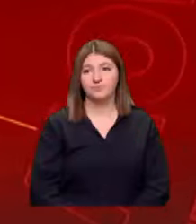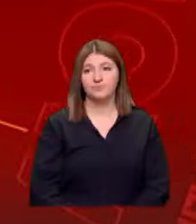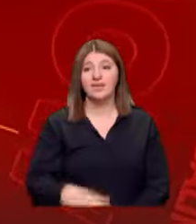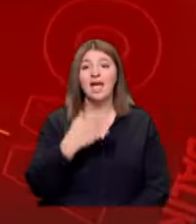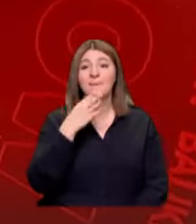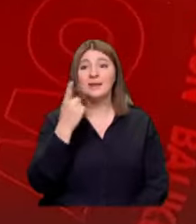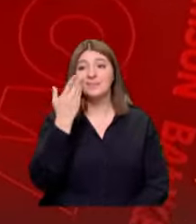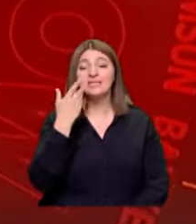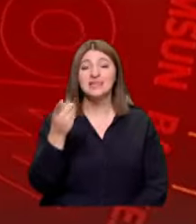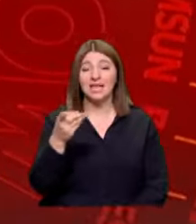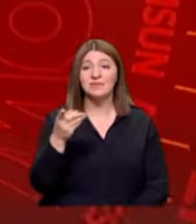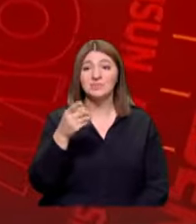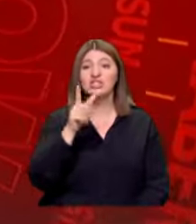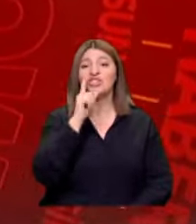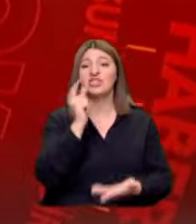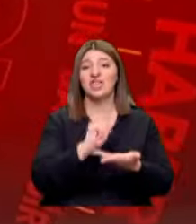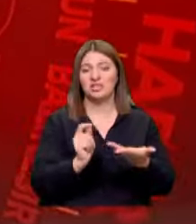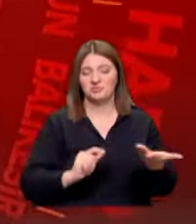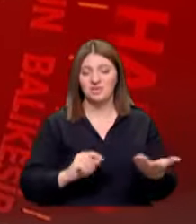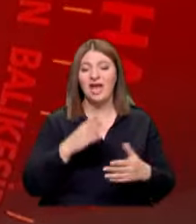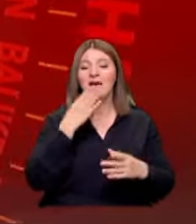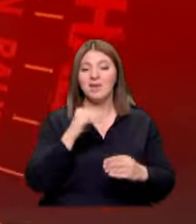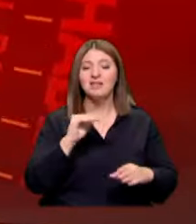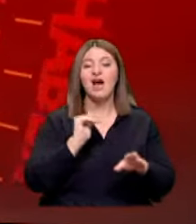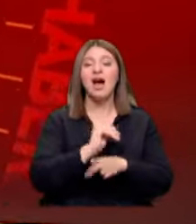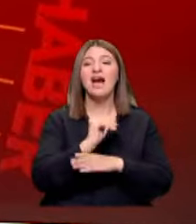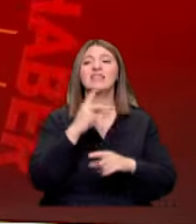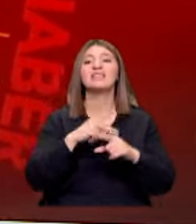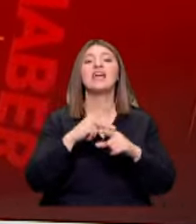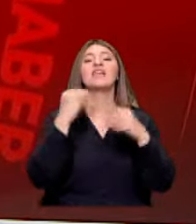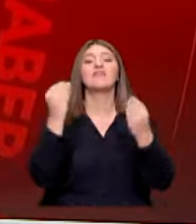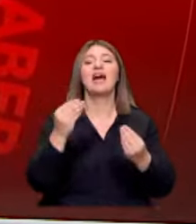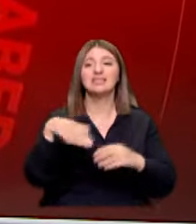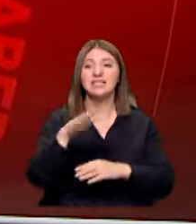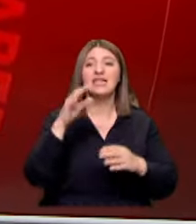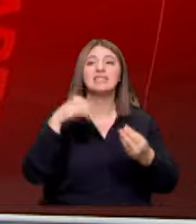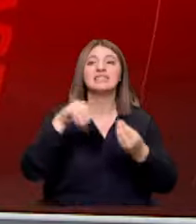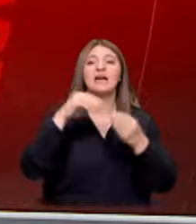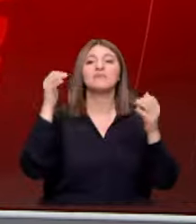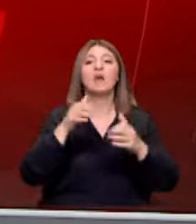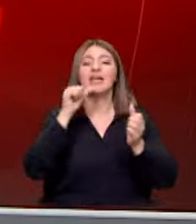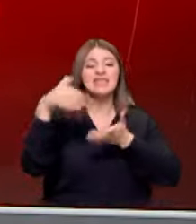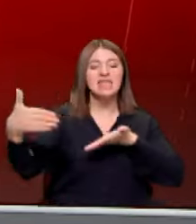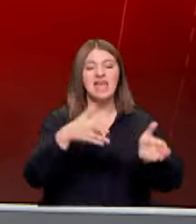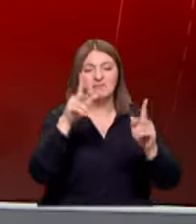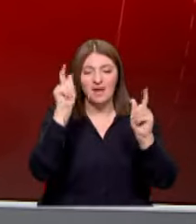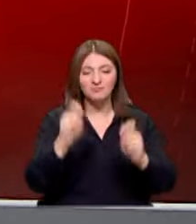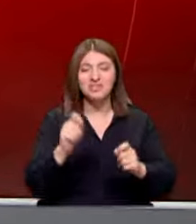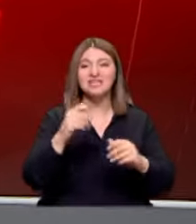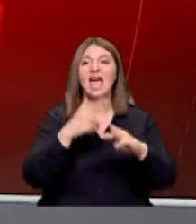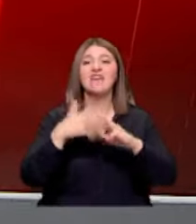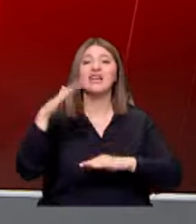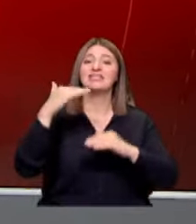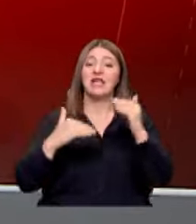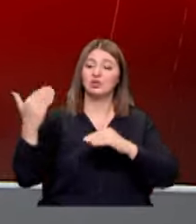Emekli bir izleyenimiz şiir yazmış Emekliye hayatı zehir ettiniz Zam yağmurlarını nehir ettiniz Enflasyonu